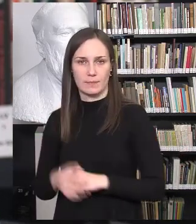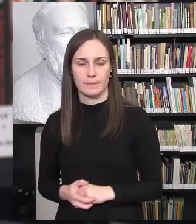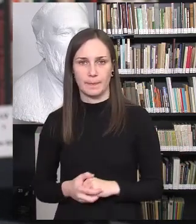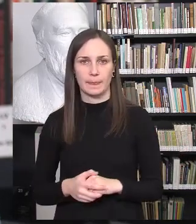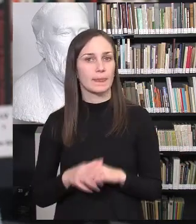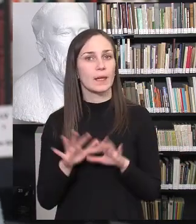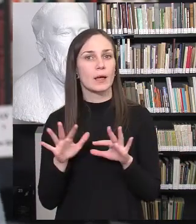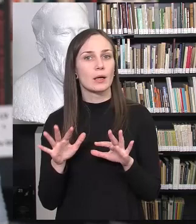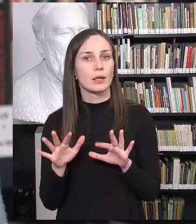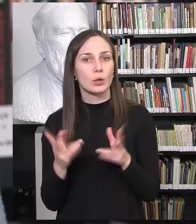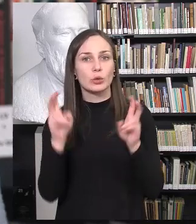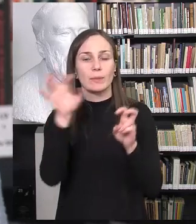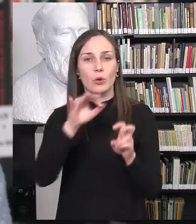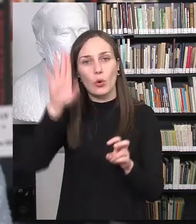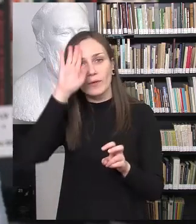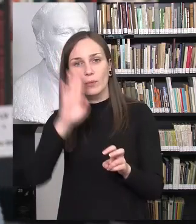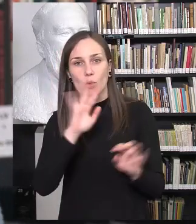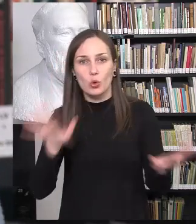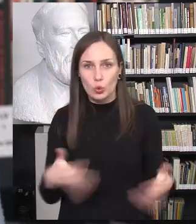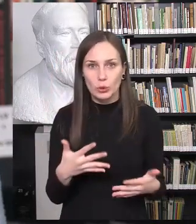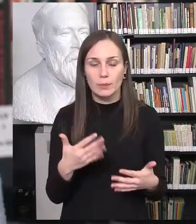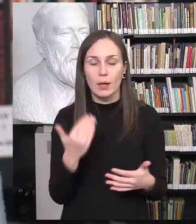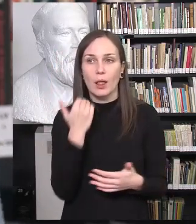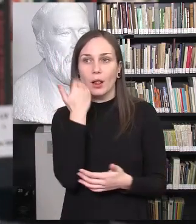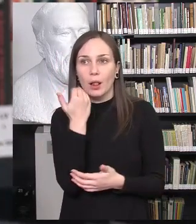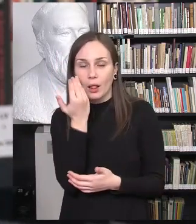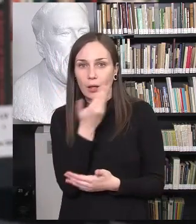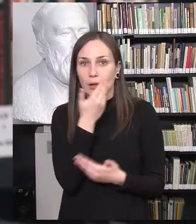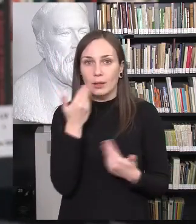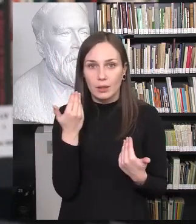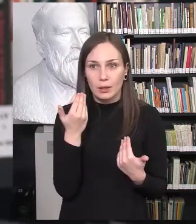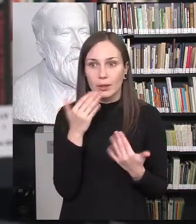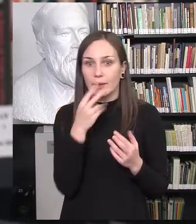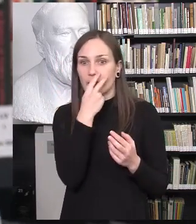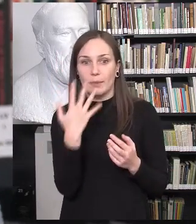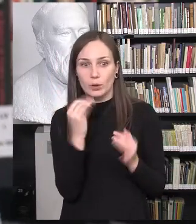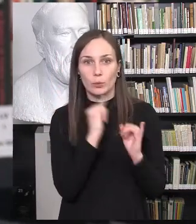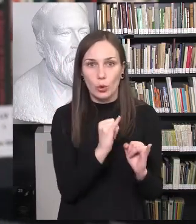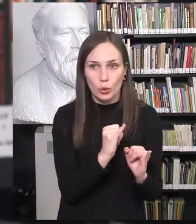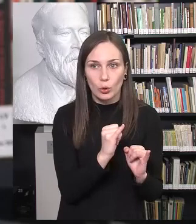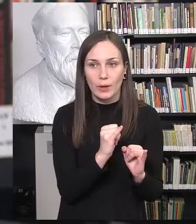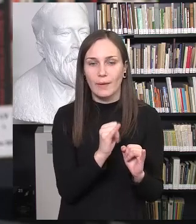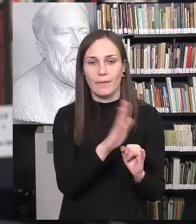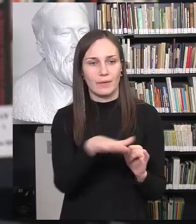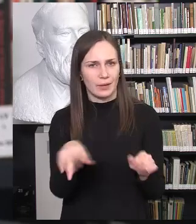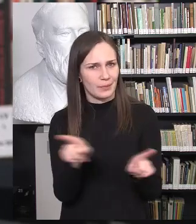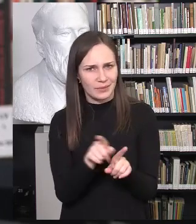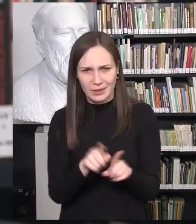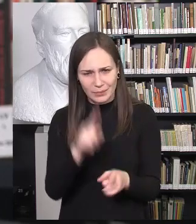kalbėdami apie lytiškumo ūdymą neraustumėm ir nematytumėm ten kažko tai blogo, matyti ir vaikam tai būtų labai suprantama ir būtų